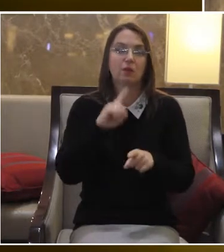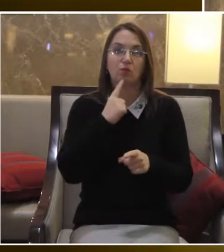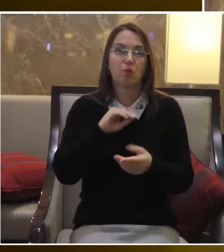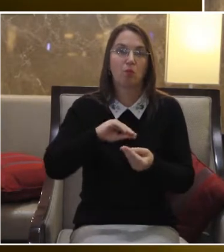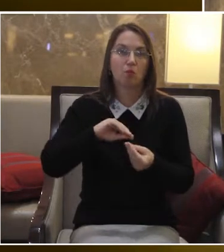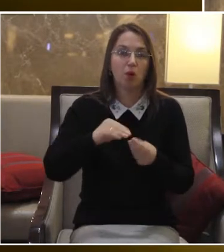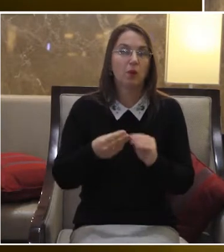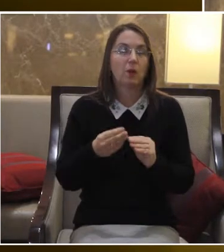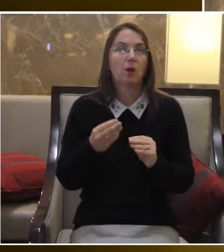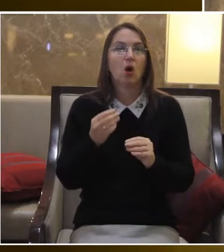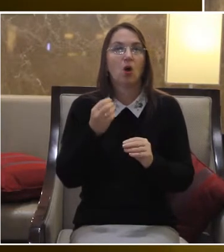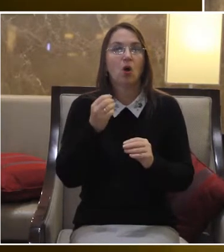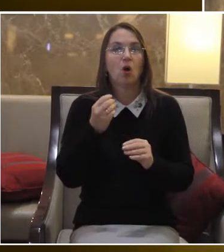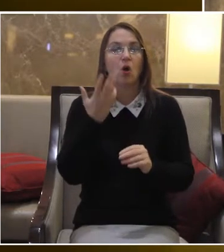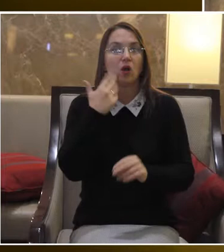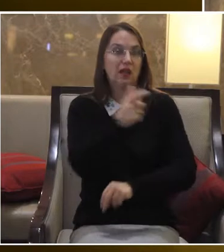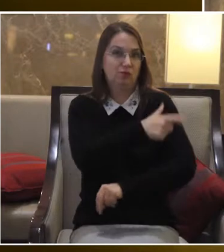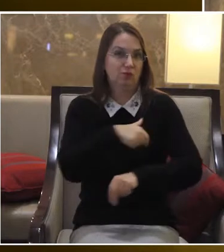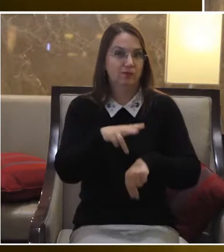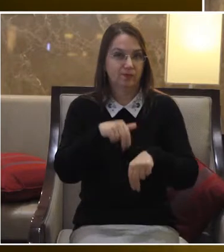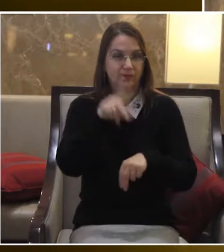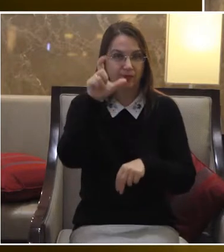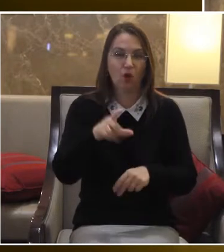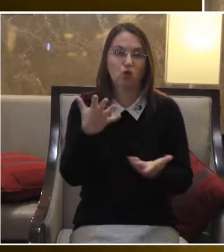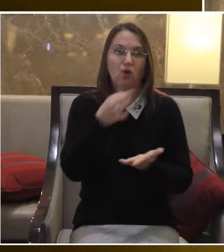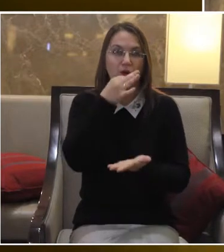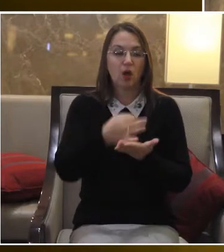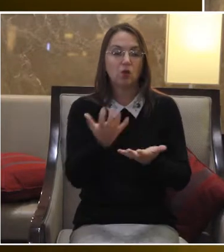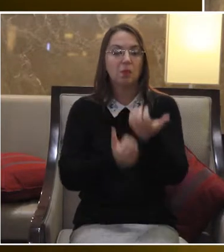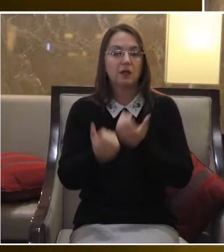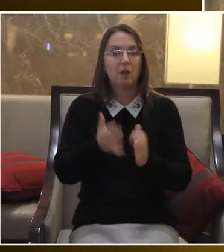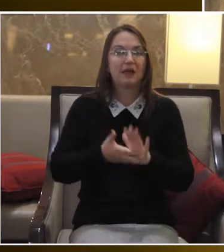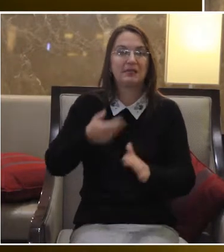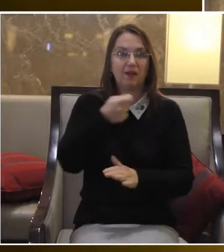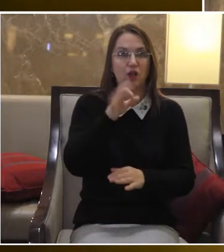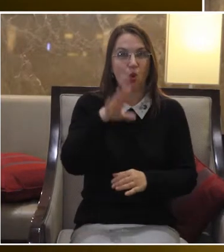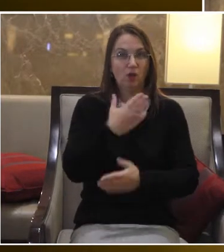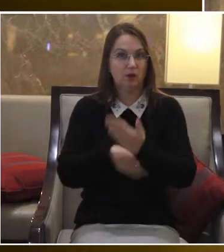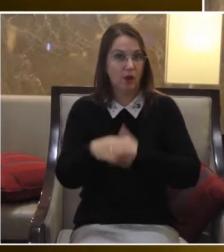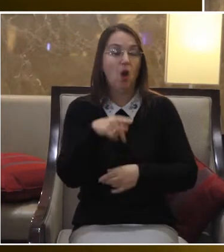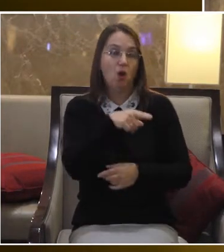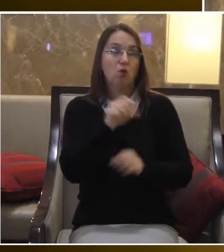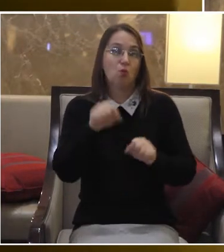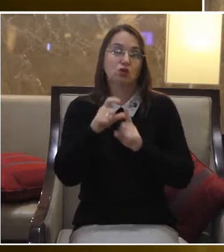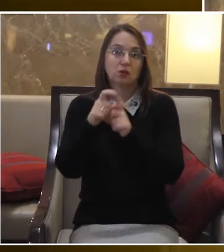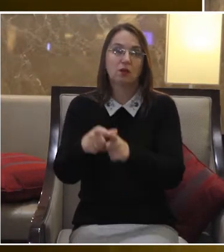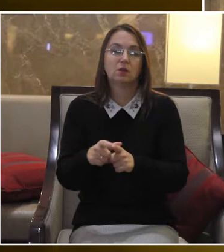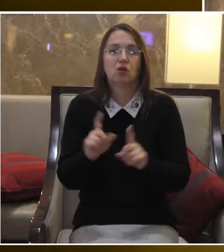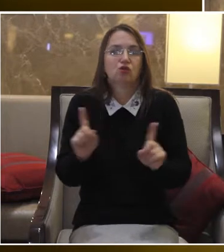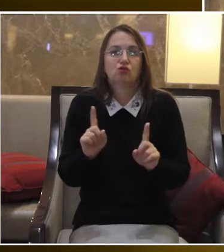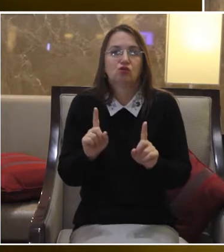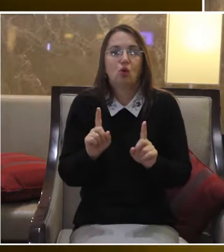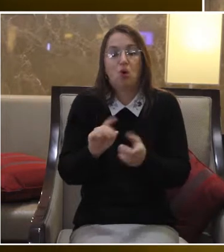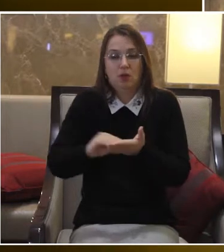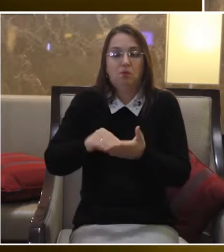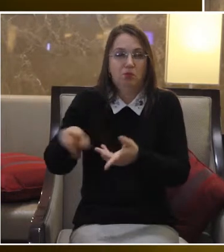стикнутися з таким питанням, що чергова особа або відповідальна особа, яка приймає заяви Вона